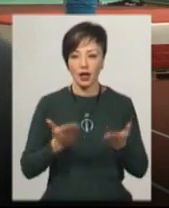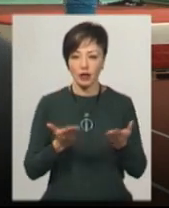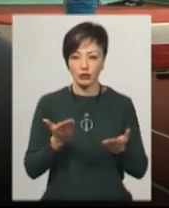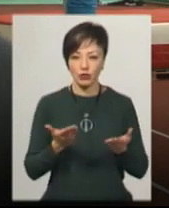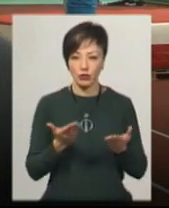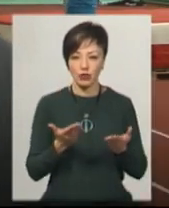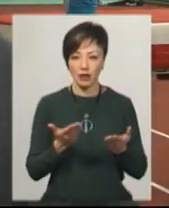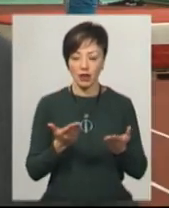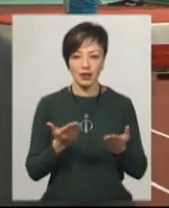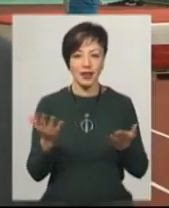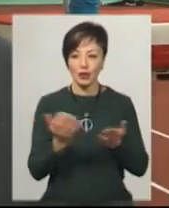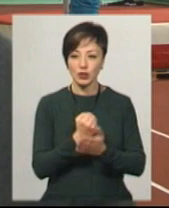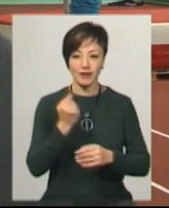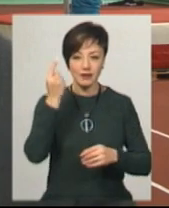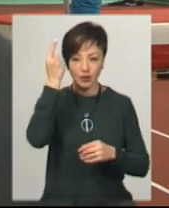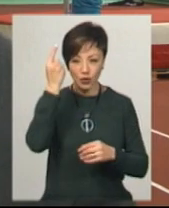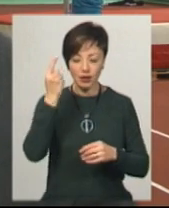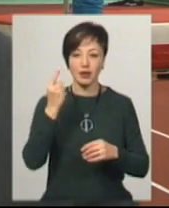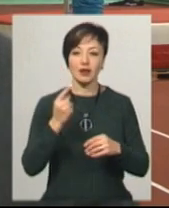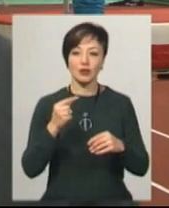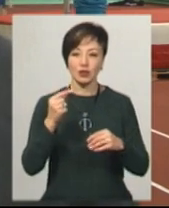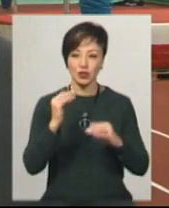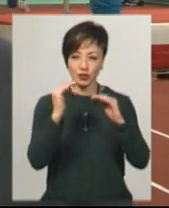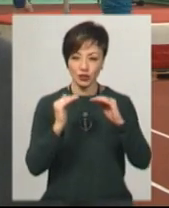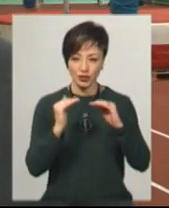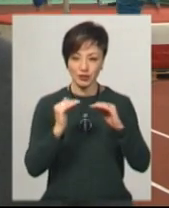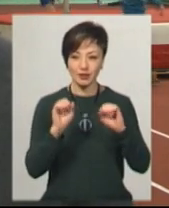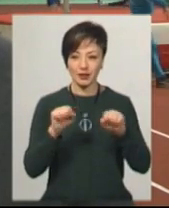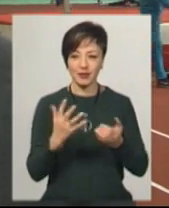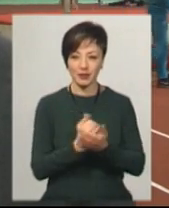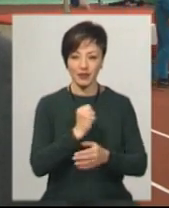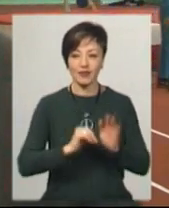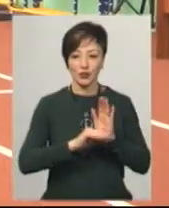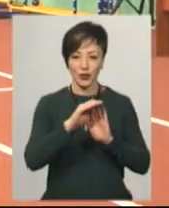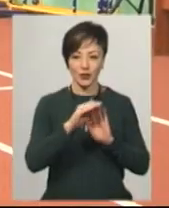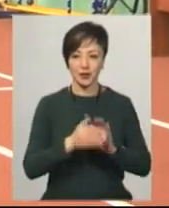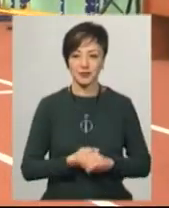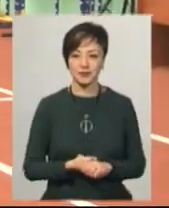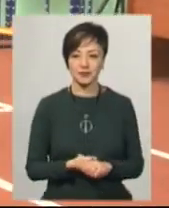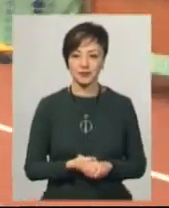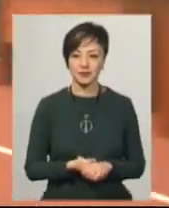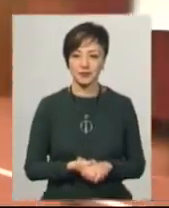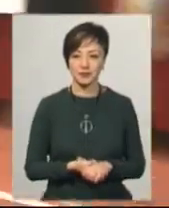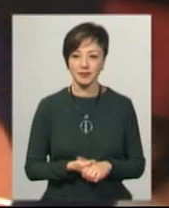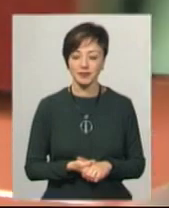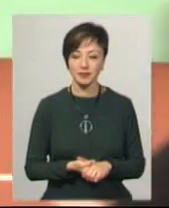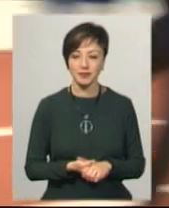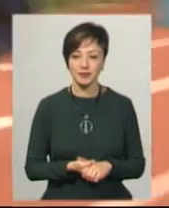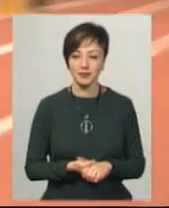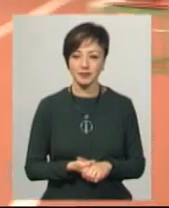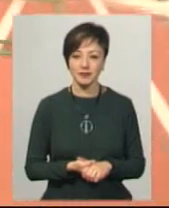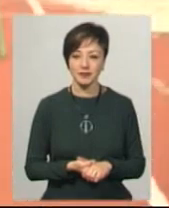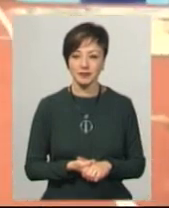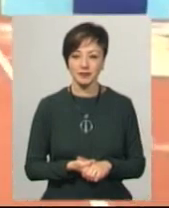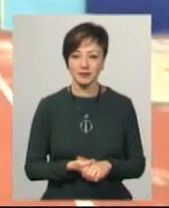не досягнеш самої-самої високої, то досягнеш достатньо високої. Андрій Гумений, Іван Молчан. Новини на